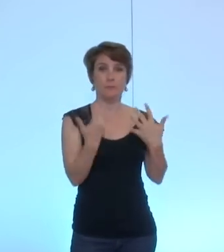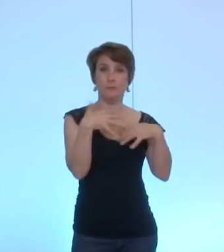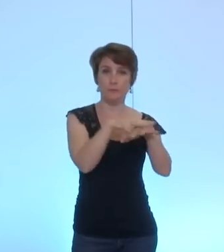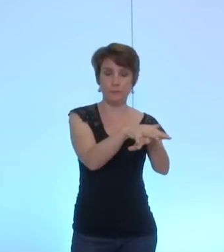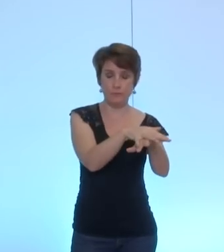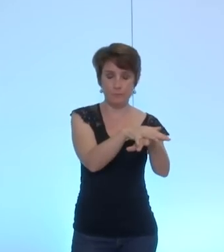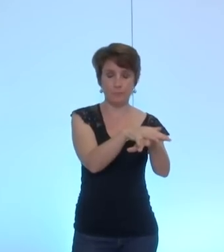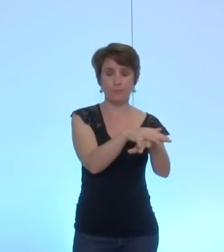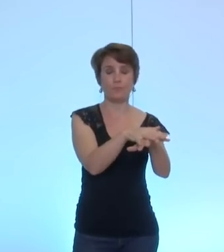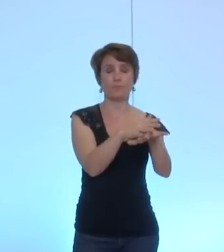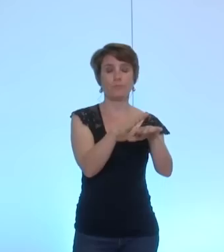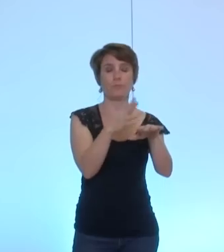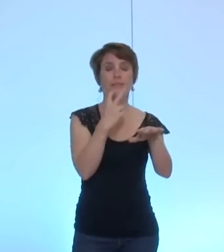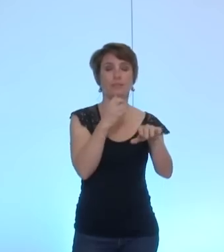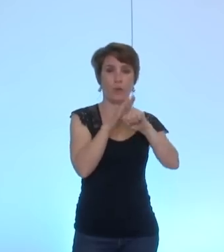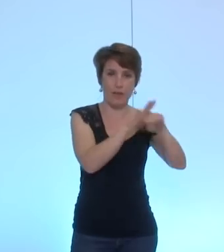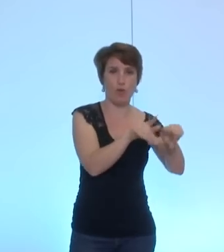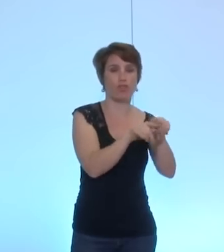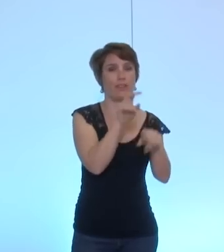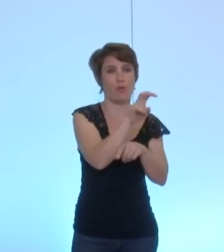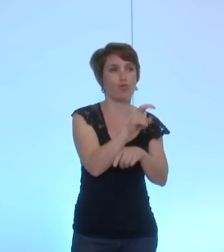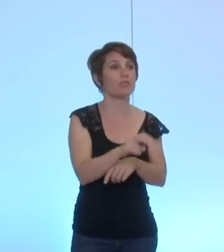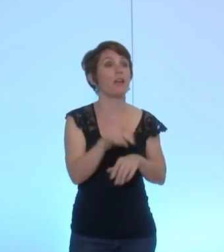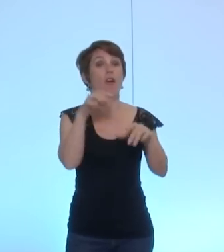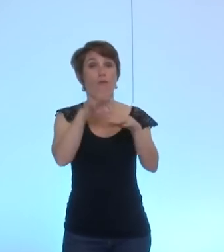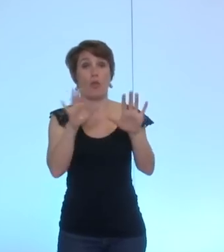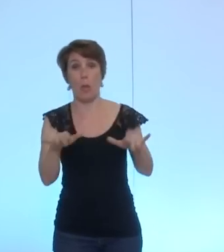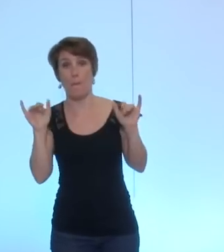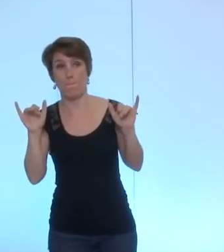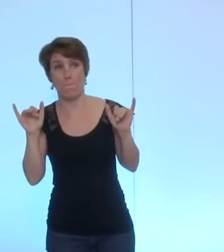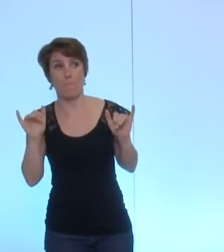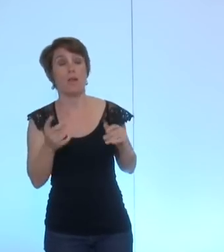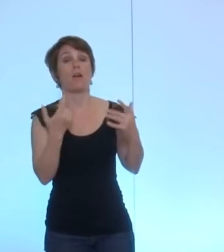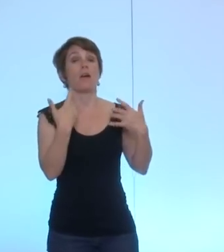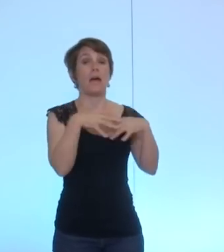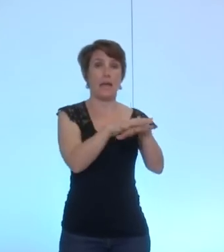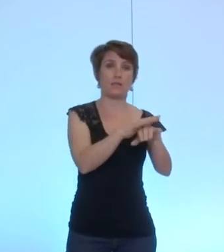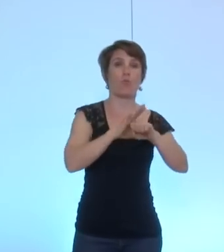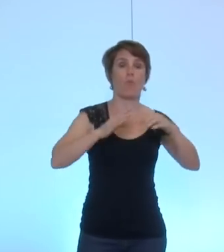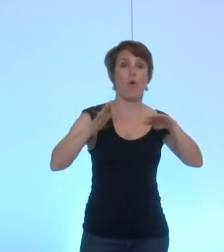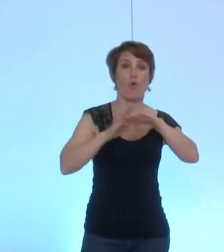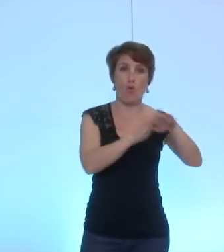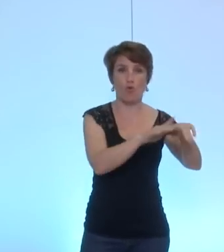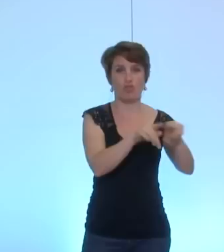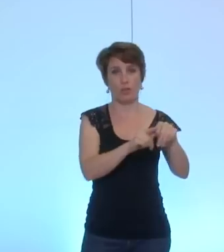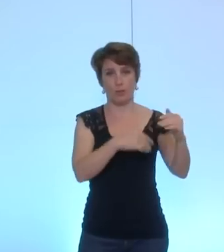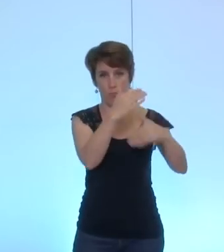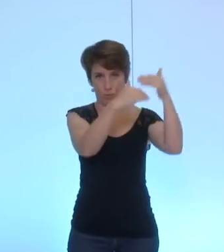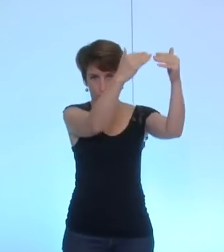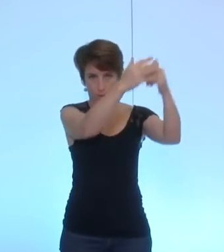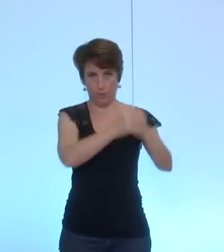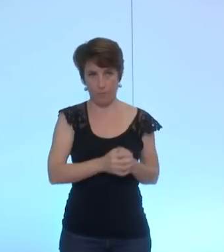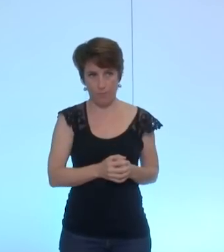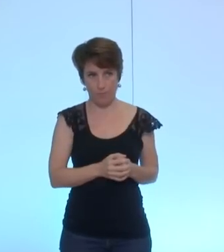le rassemblement citoyen de la gauche et des écologistes qui s'abstient le groupe rassemblement de gauche et de